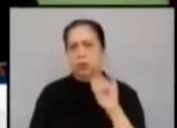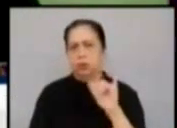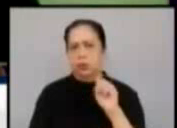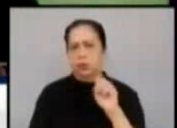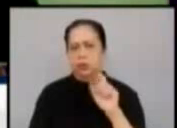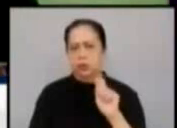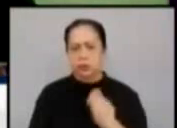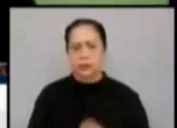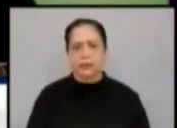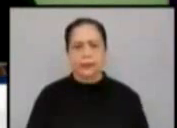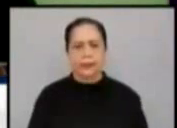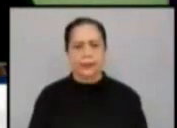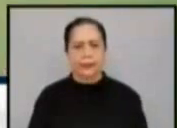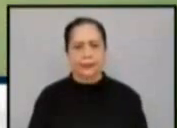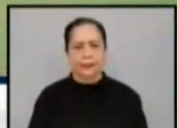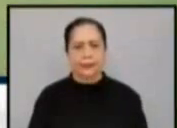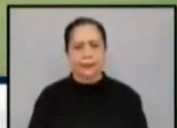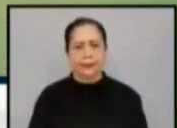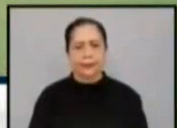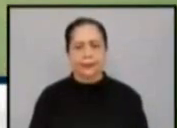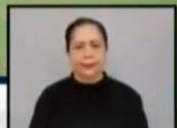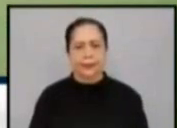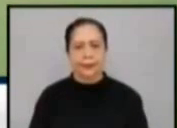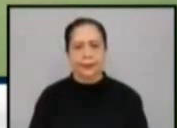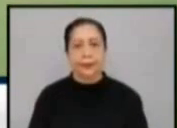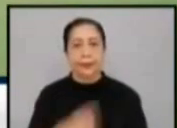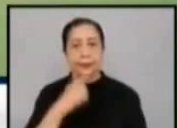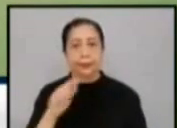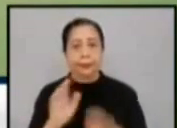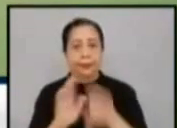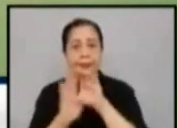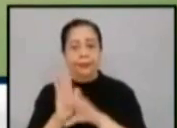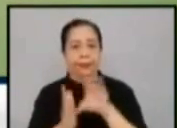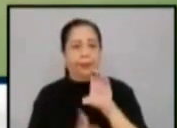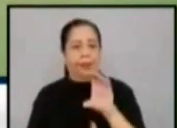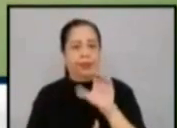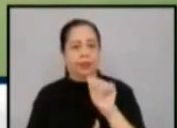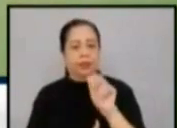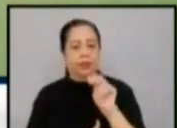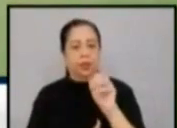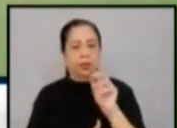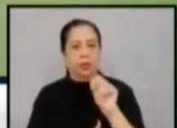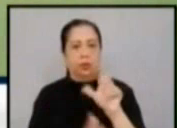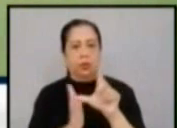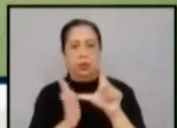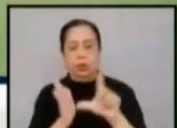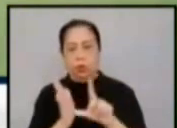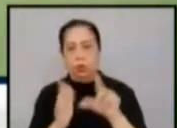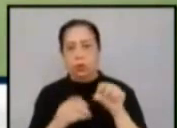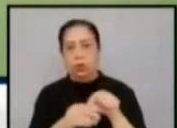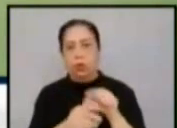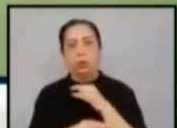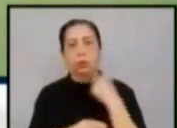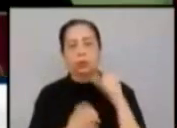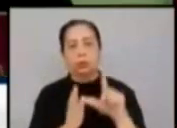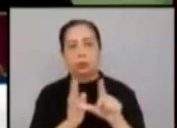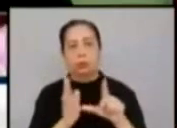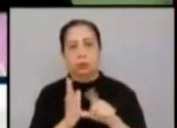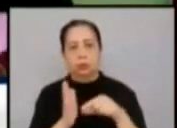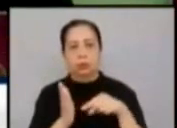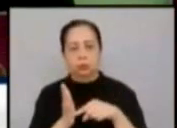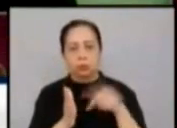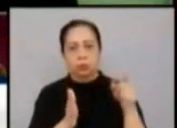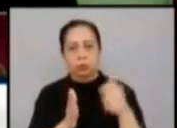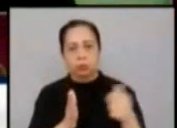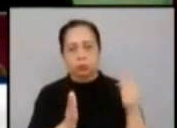pare? Ano na po ba yung mga requirements para maging eligible sa exorcism ang isang pare? Alam mo, actually